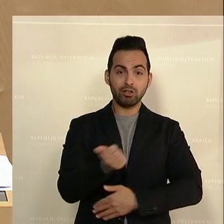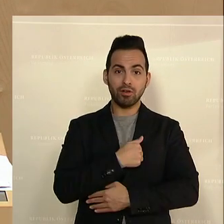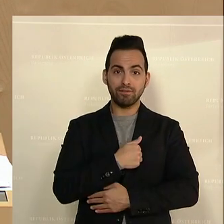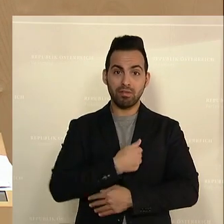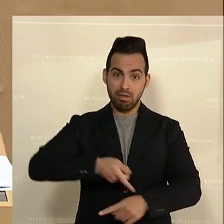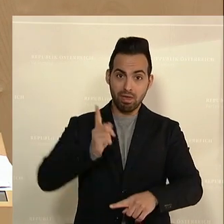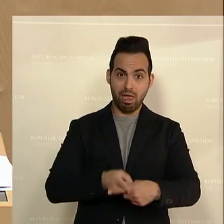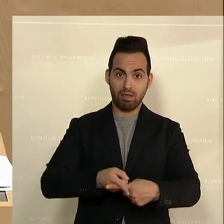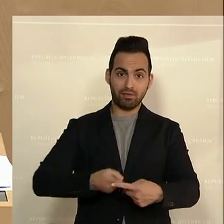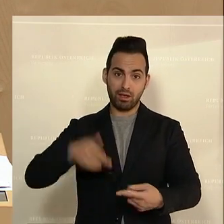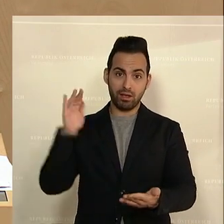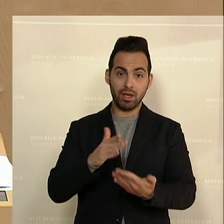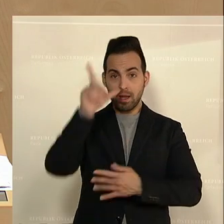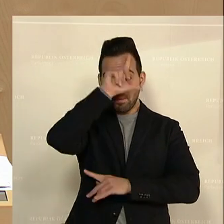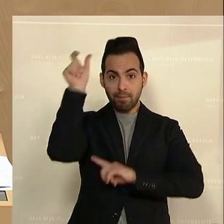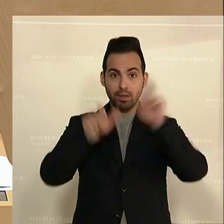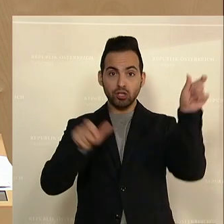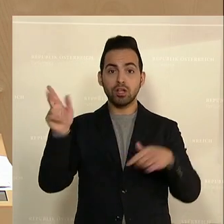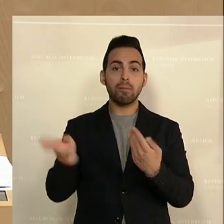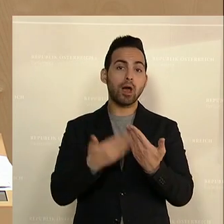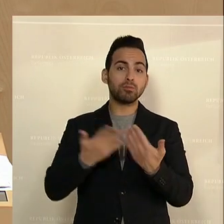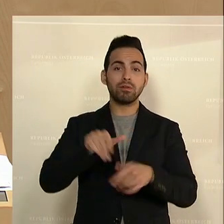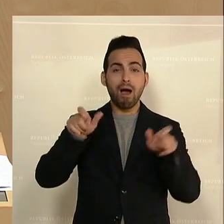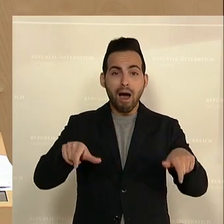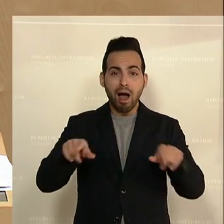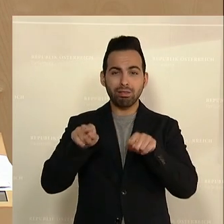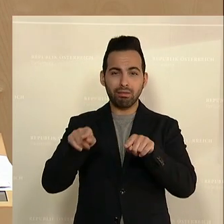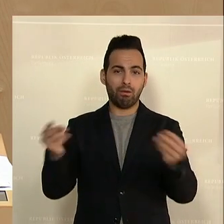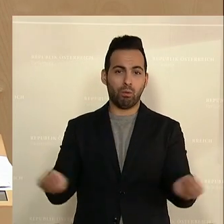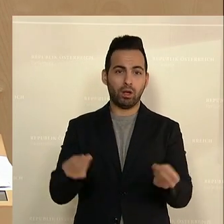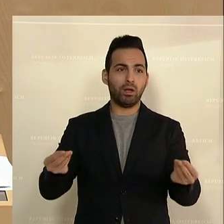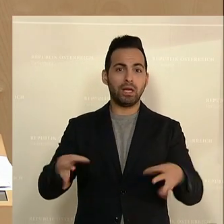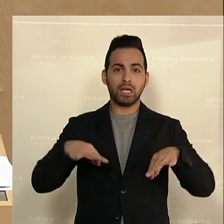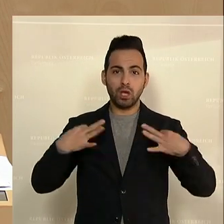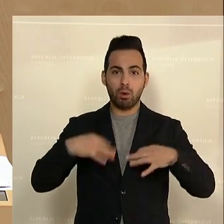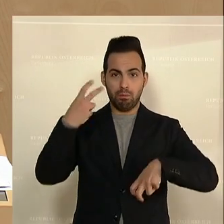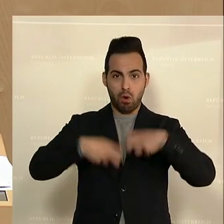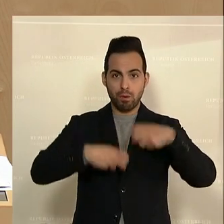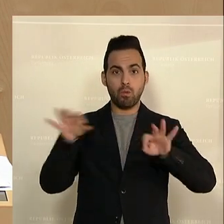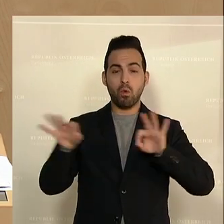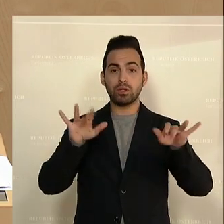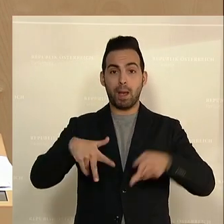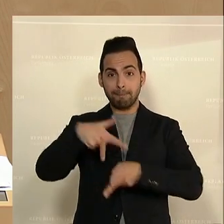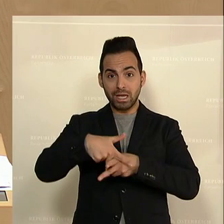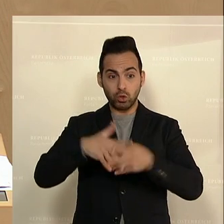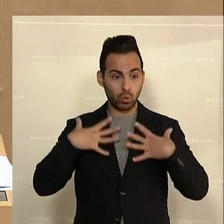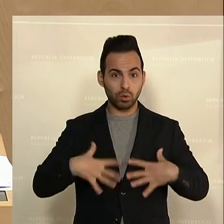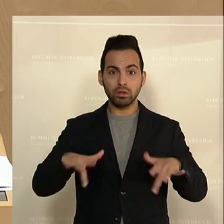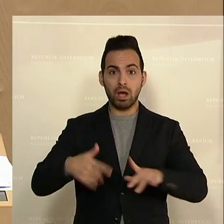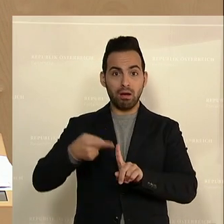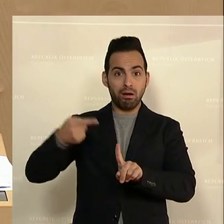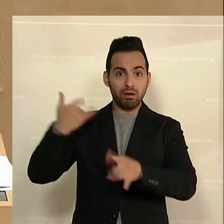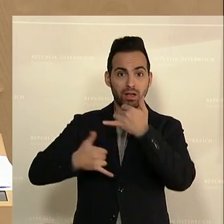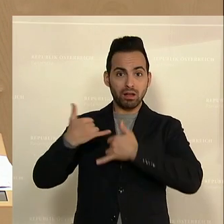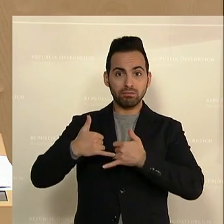Wir haben insbesondere für Menschen, die zum Beispiel aufgrund ihres Alters, aufgrund gesundheitlicher Probleme oder aufgrund einer Behinderung in den letzten